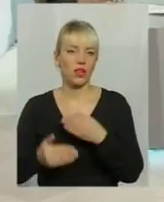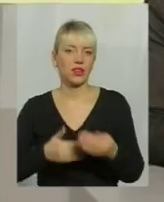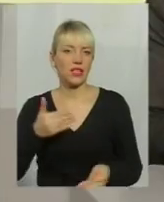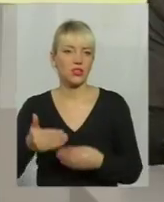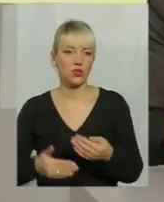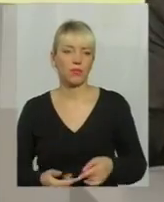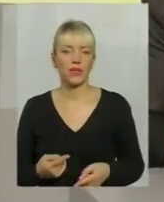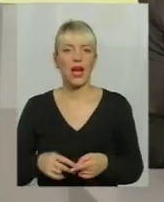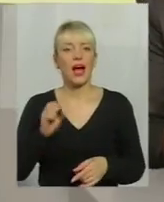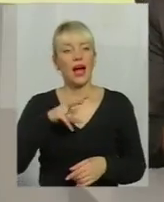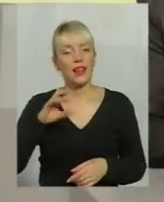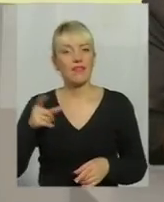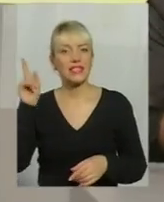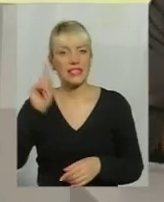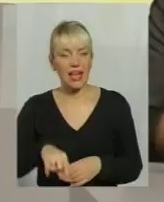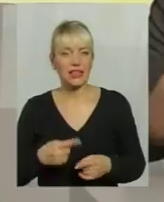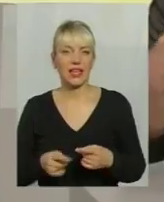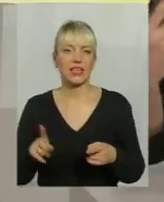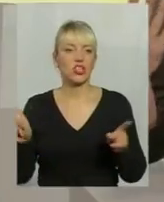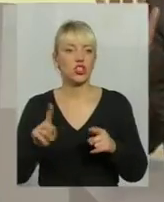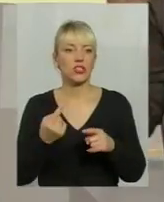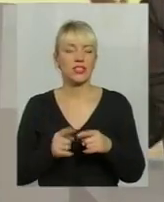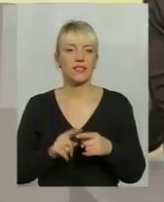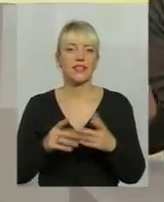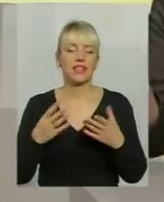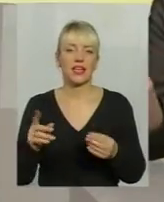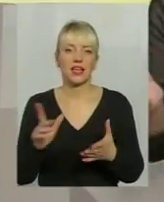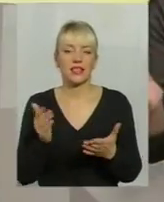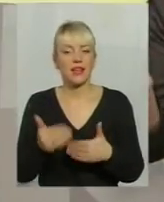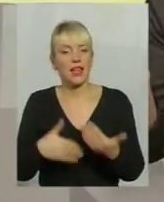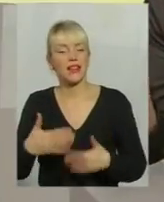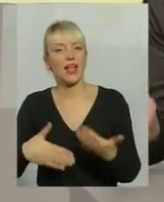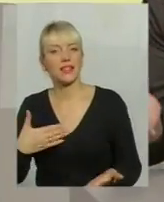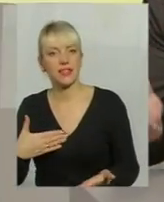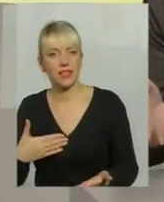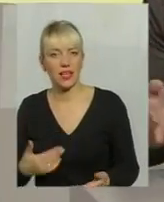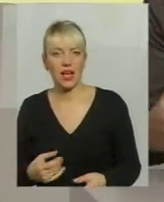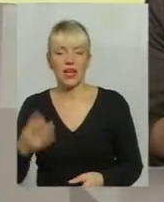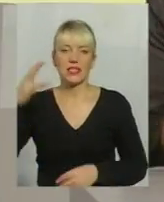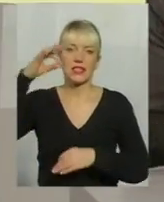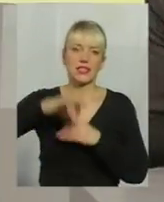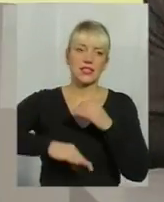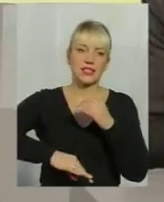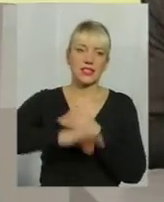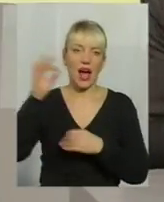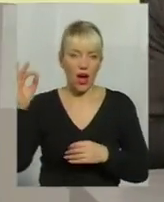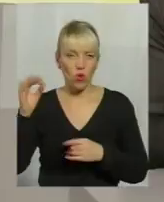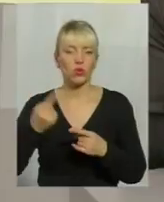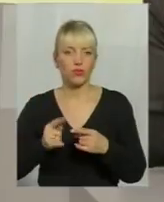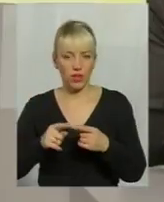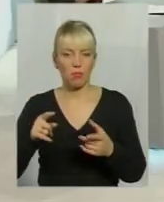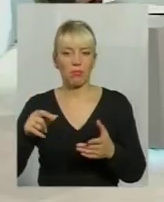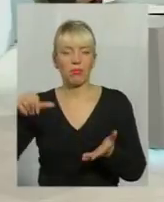що... Але все ж таки стереотип те, що це якась тенденція така з заходу, вона ще присутня